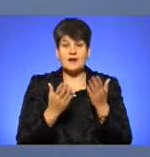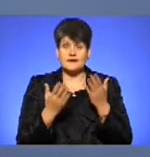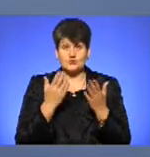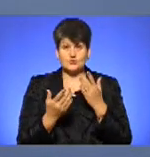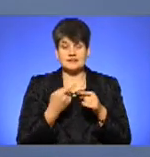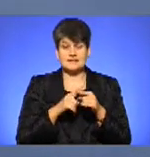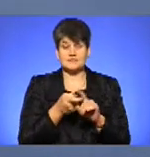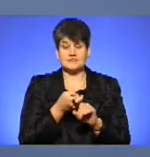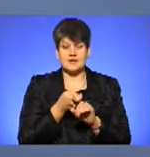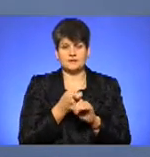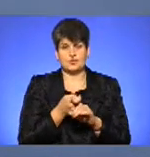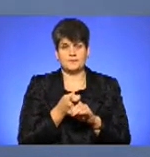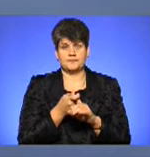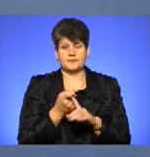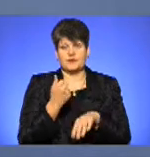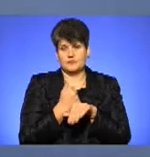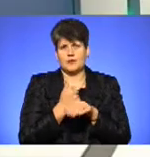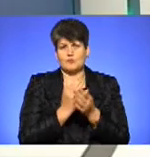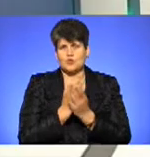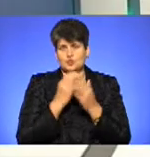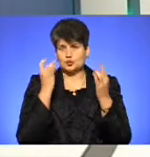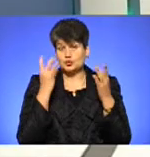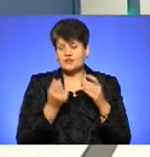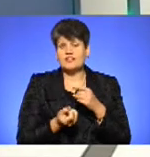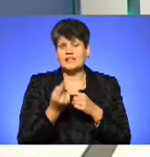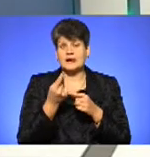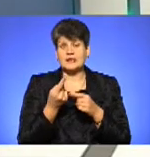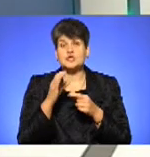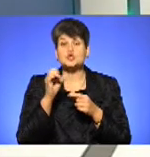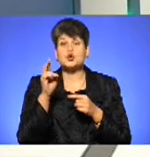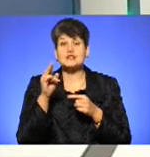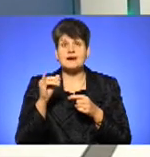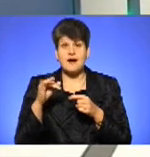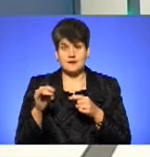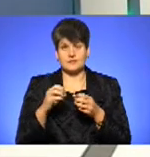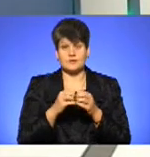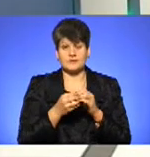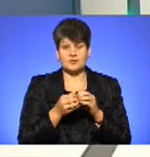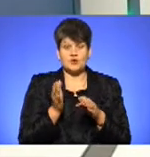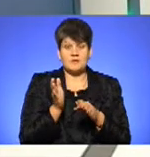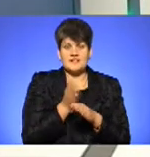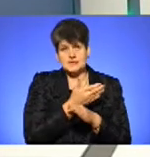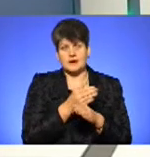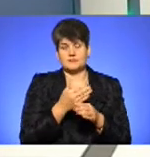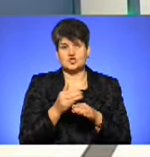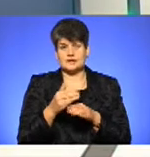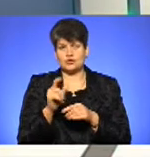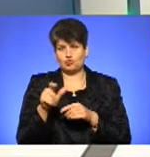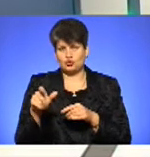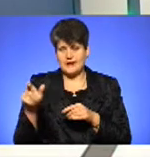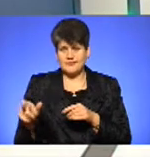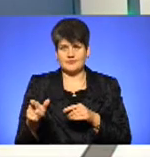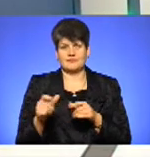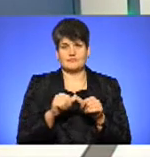базових послуг культури, то тоді виникає ще й соціальний аспект. Тобто, якщо ми відсікаємо частину людей від позашкільної